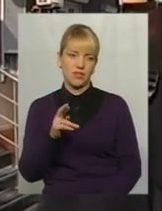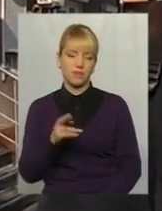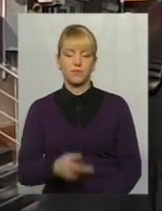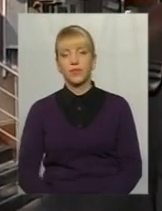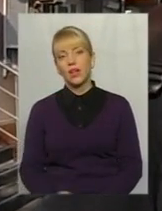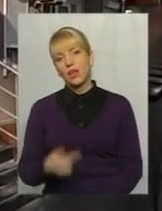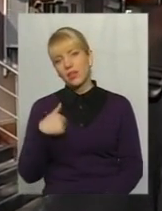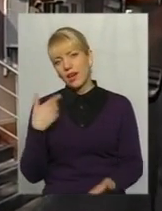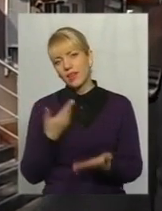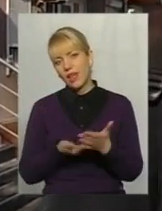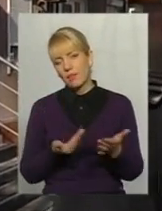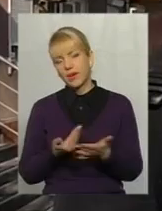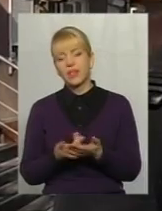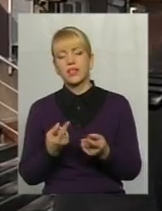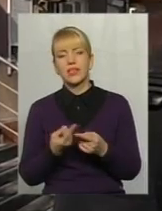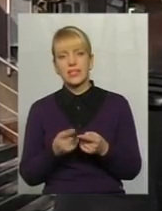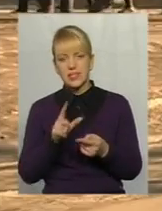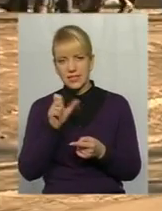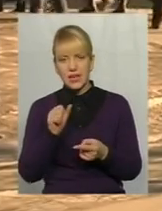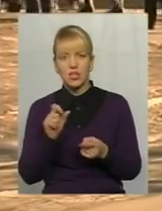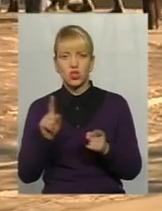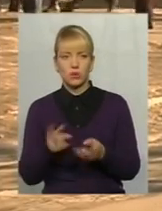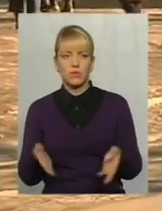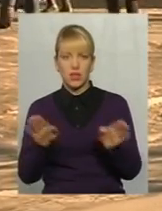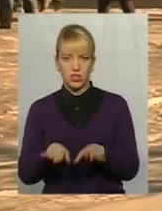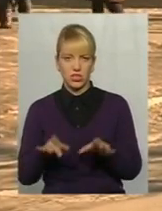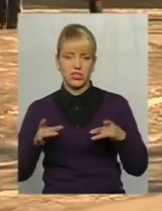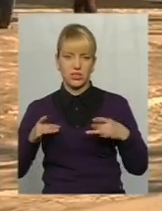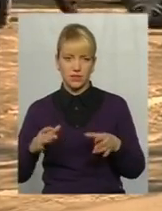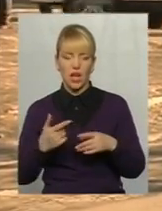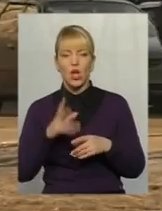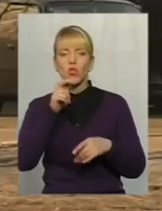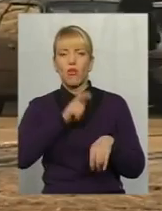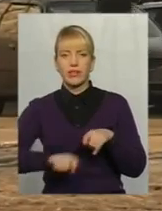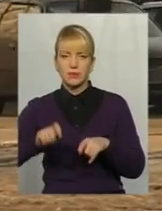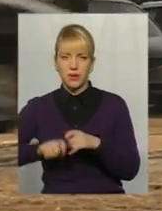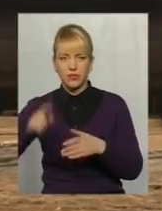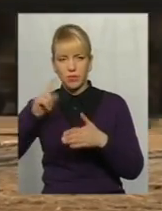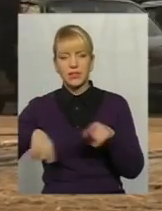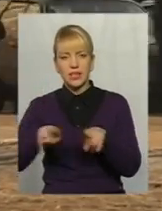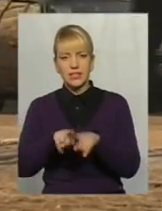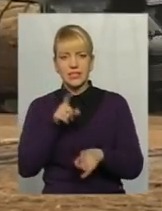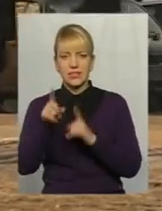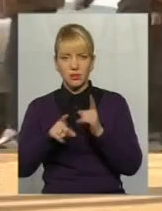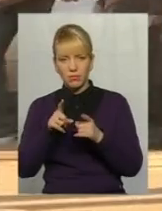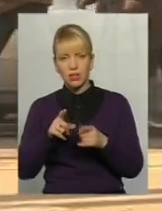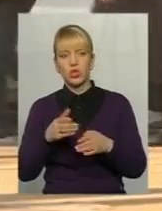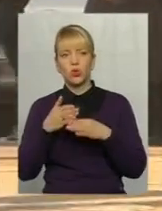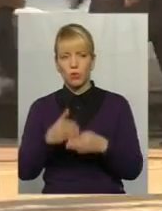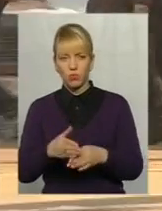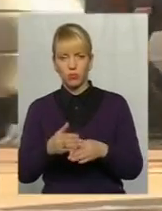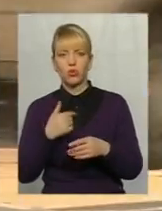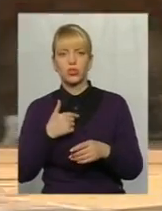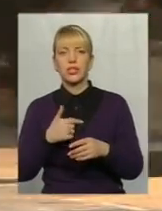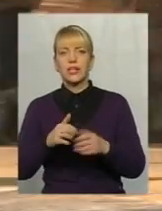Я, наприклад, за те, щоб ці свята залишилися. Проте чимало експертів впевнені, що такі зміни допоможуть розірвати пута залежності